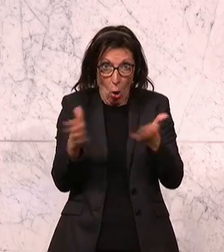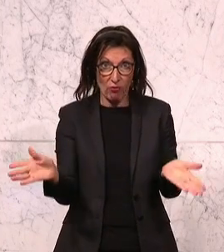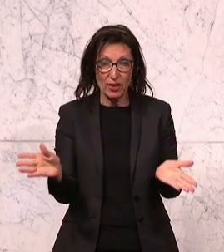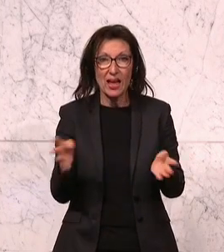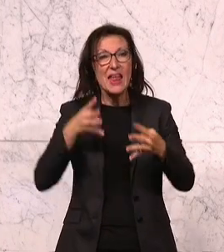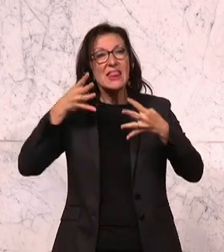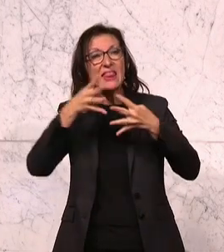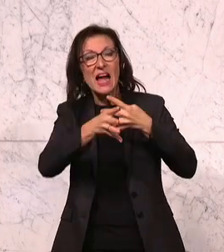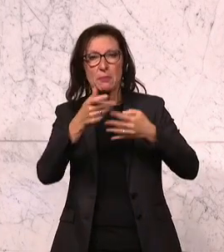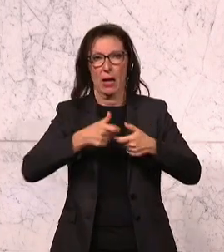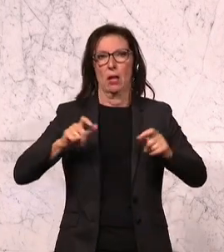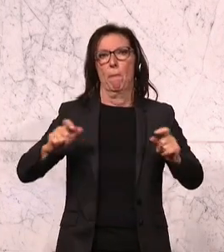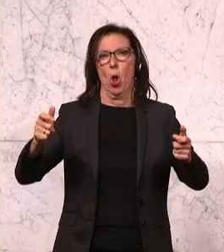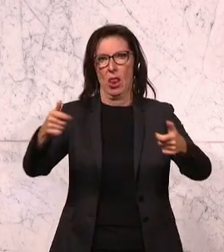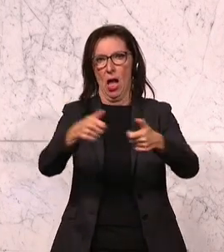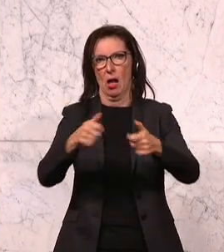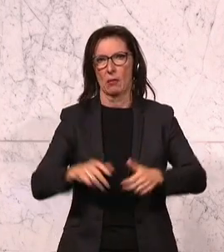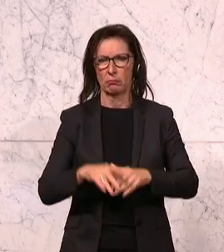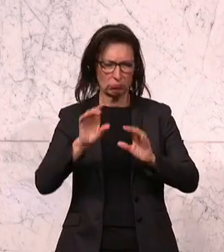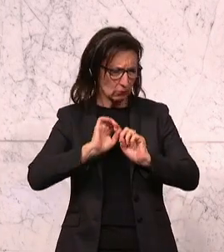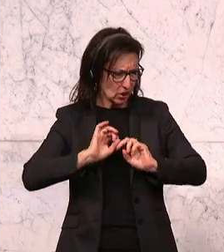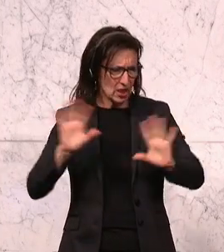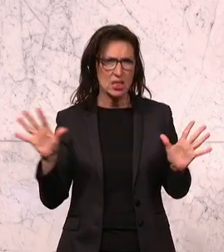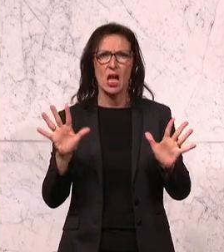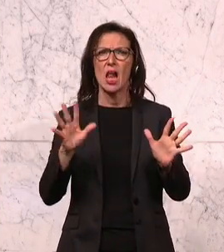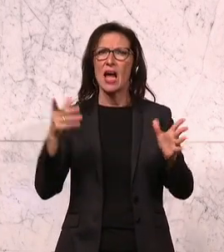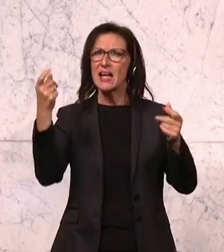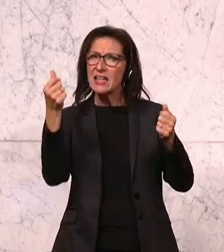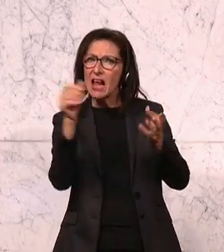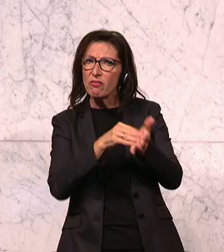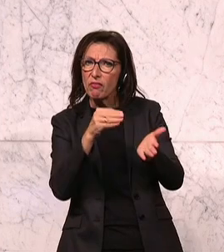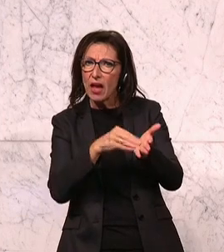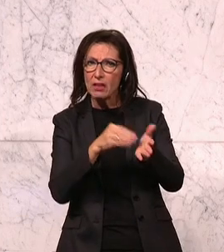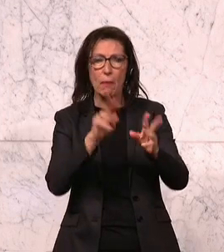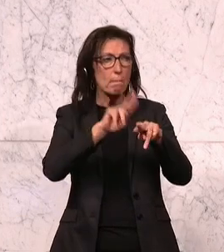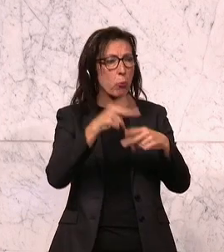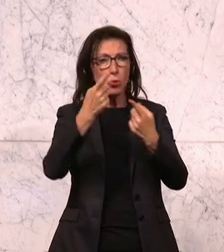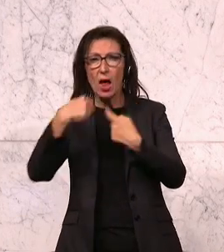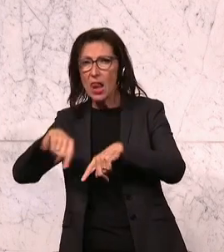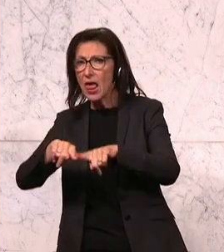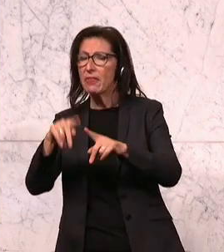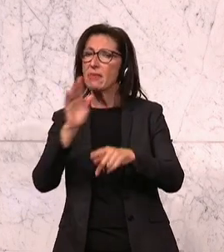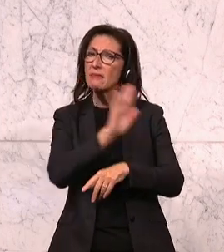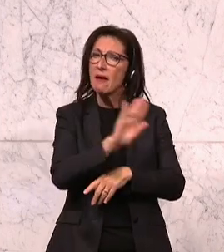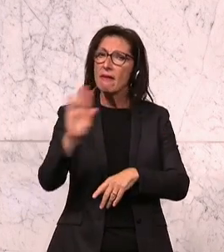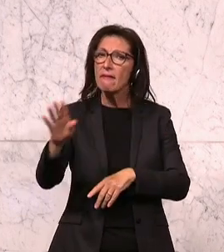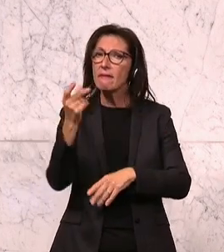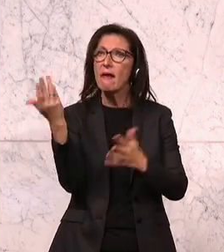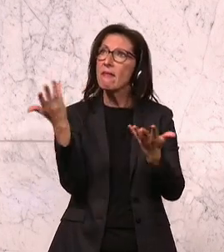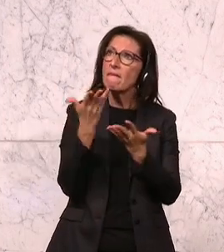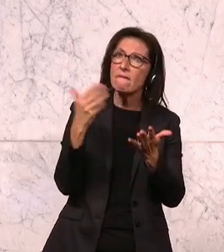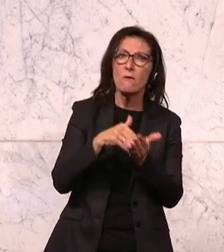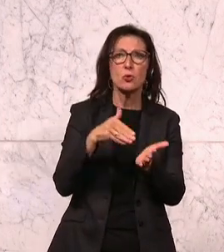Das Transparenzportal, das hier ganz klar auch die eingesetzten Mittel und die geförderten Maßnahmen von Bund und Ländern aufzeigt. Ja, und auch die